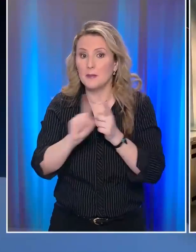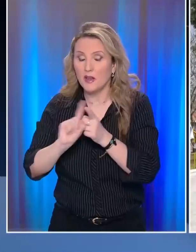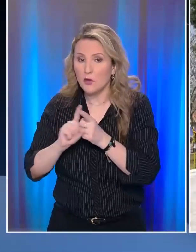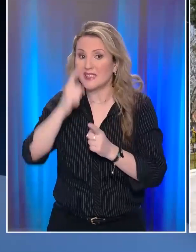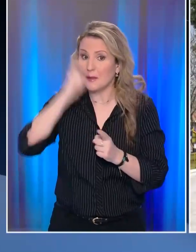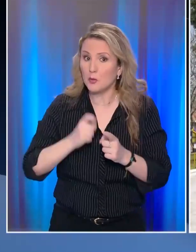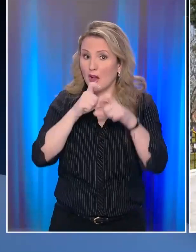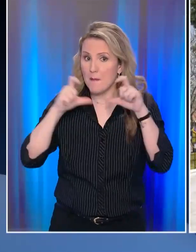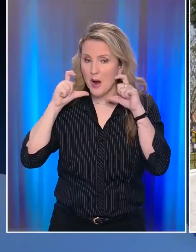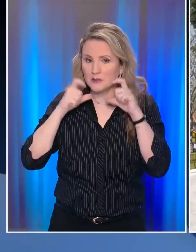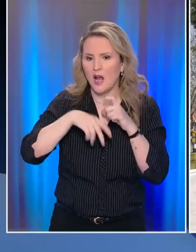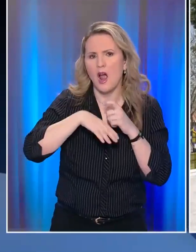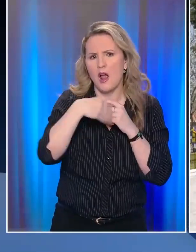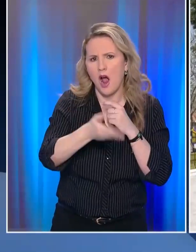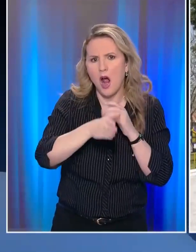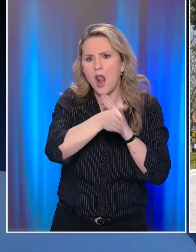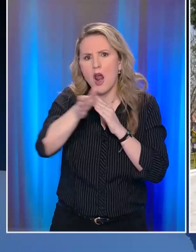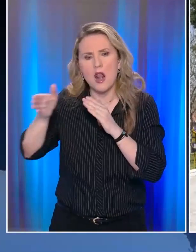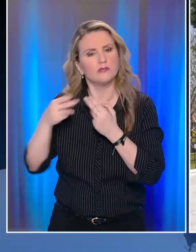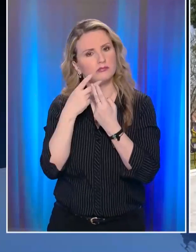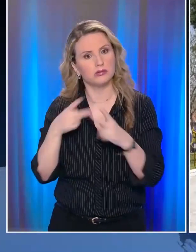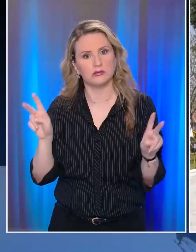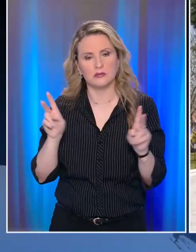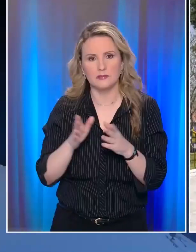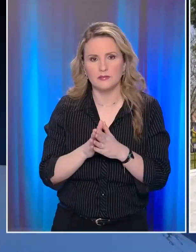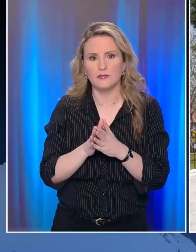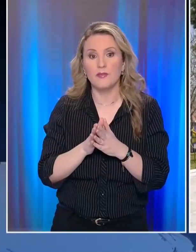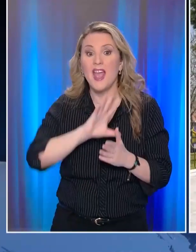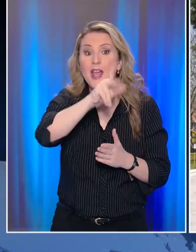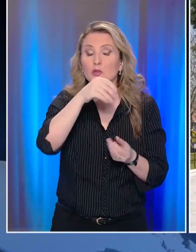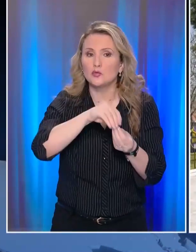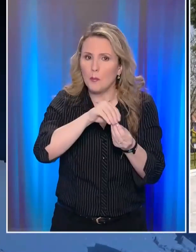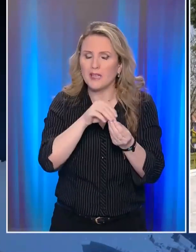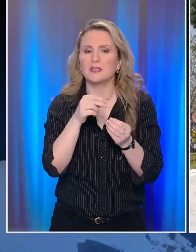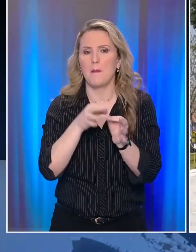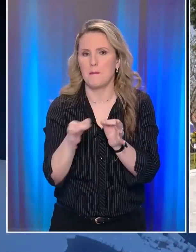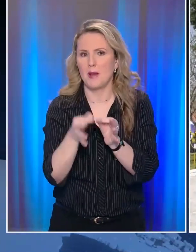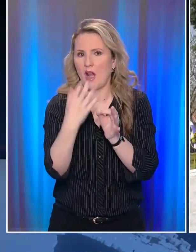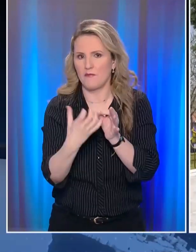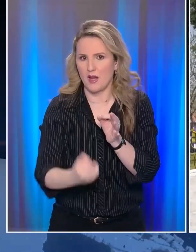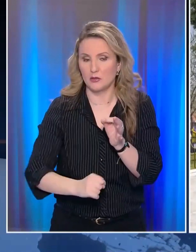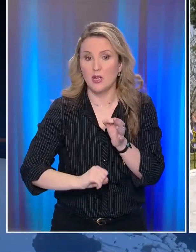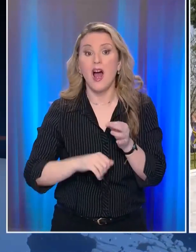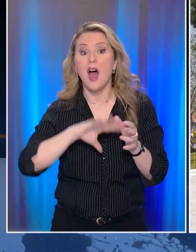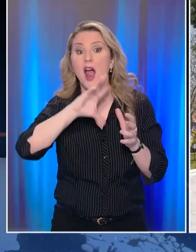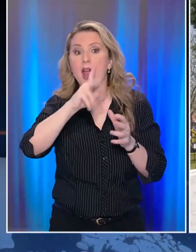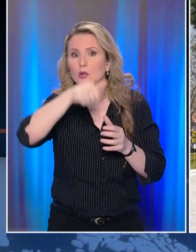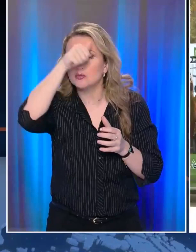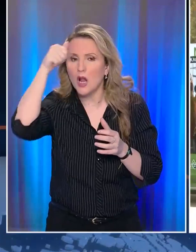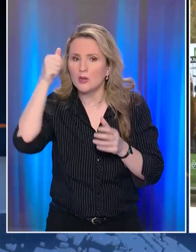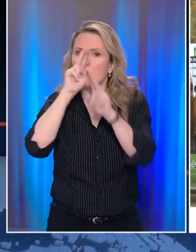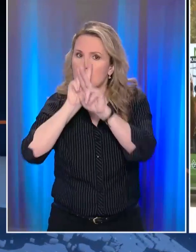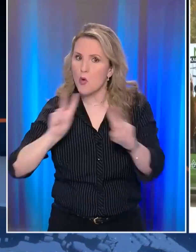μεταφοράς Άρα μέχρι το Πάσχα θα έχουν αρθεί μια σειρά από μέτρα Αλλά σίγουρα πηγαίνοντας προς το καλοκαίρι αυτό θα είναι ακόμα πιο